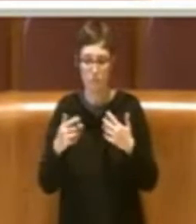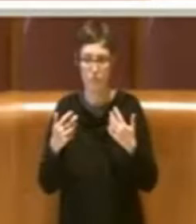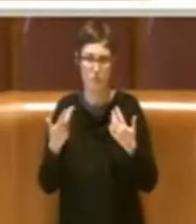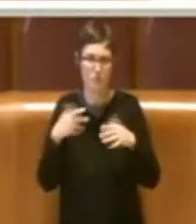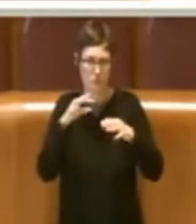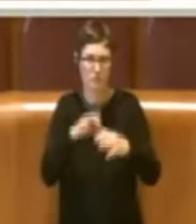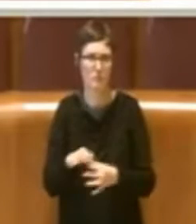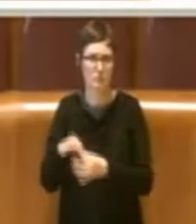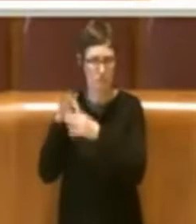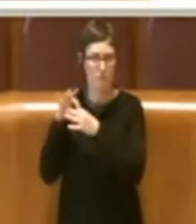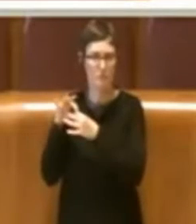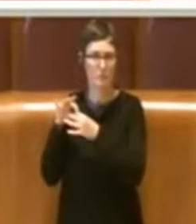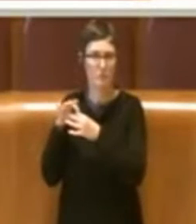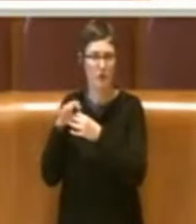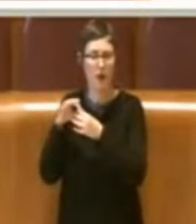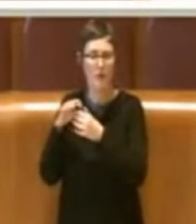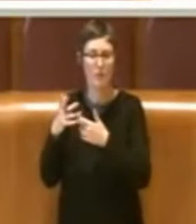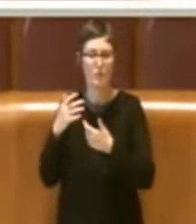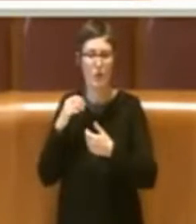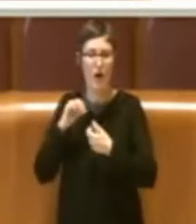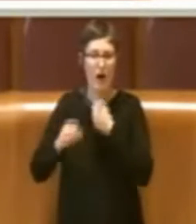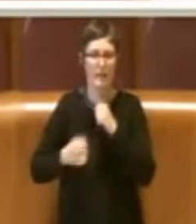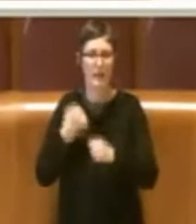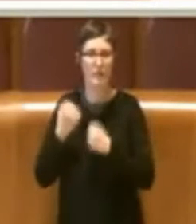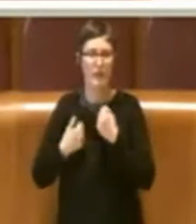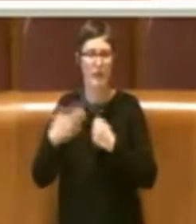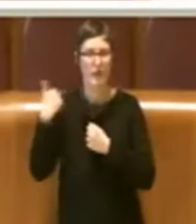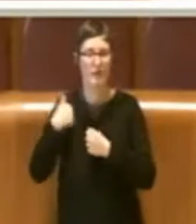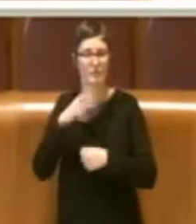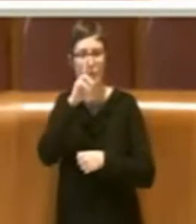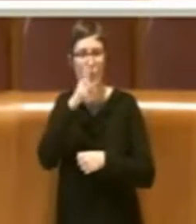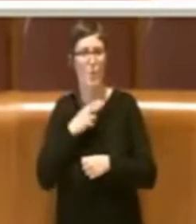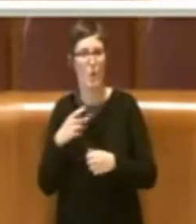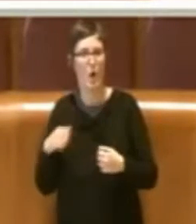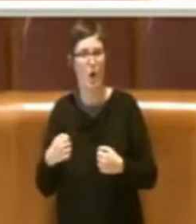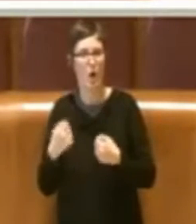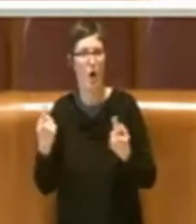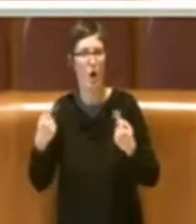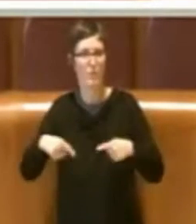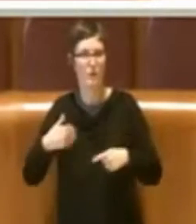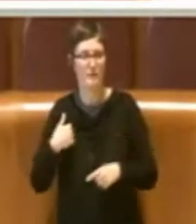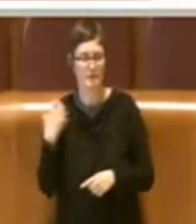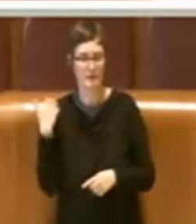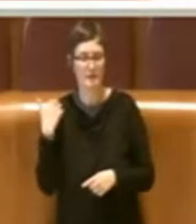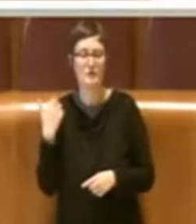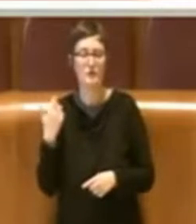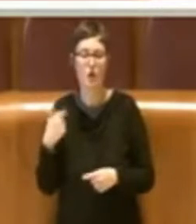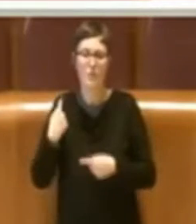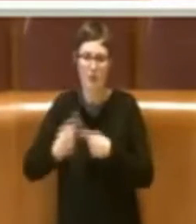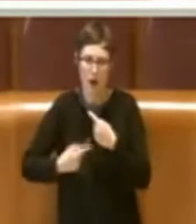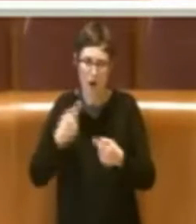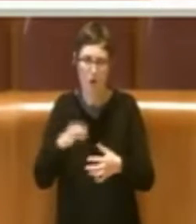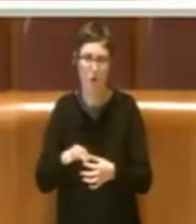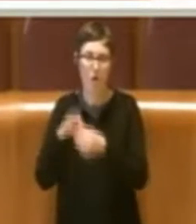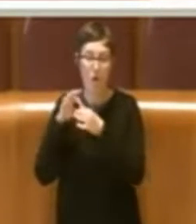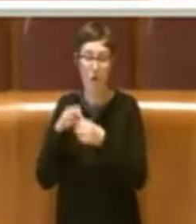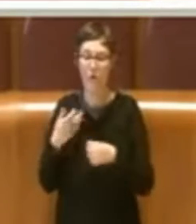progressi in cui eravamo opposizione. Uno degli ultimi atti speculatori fu